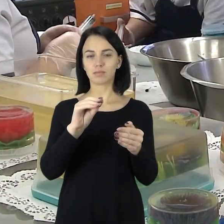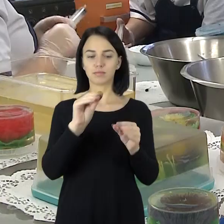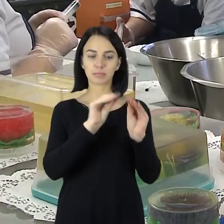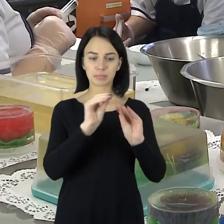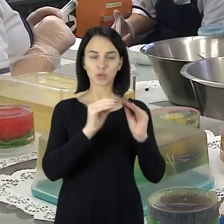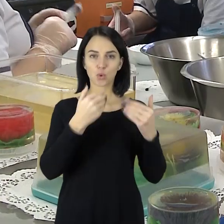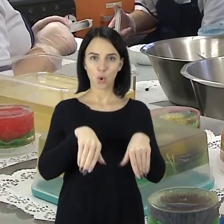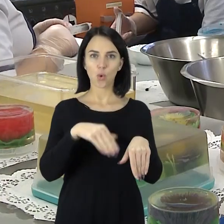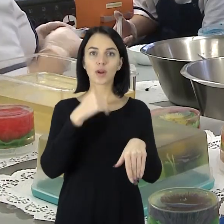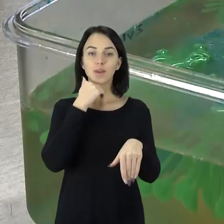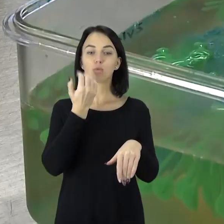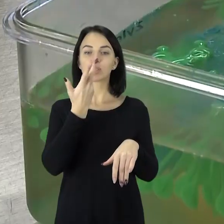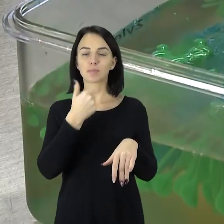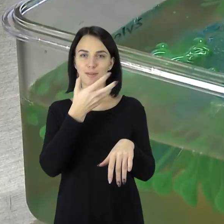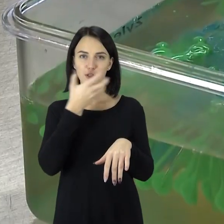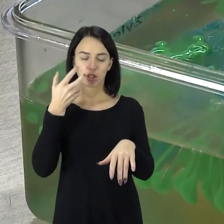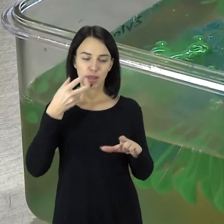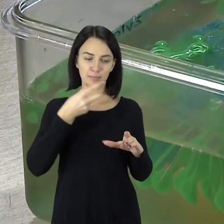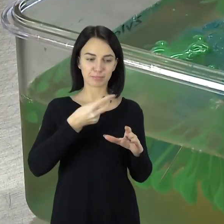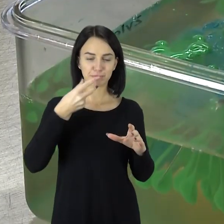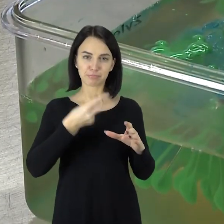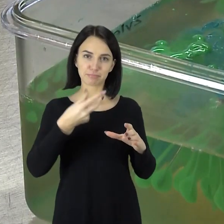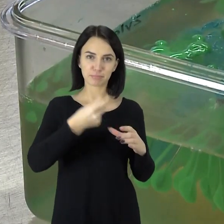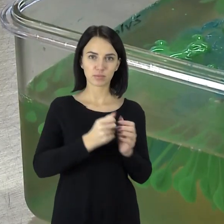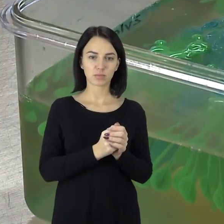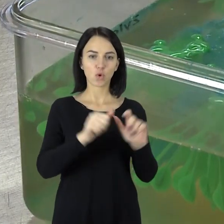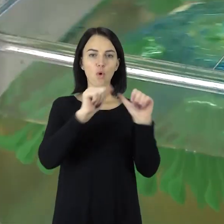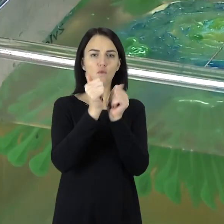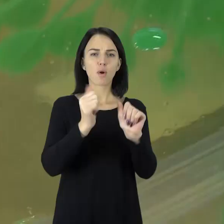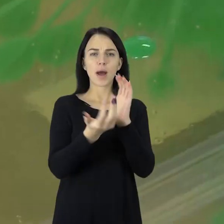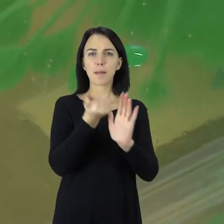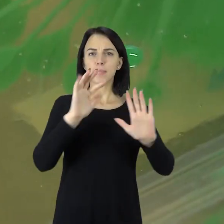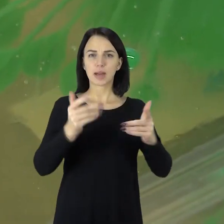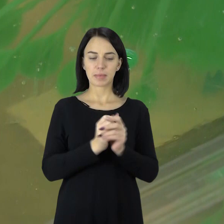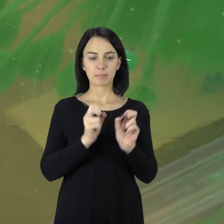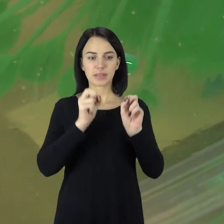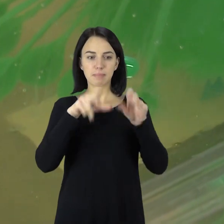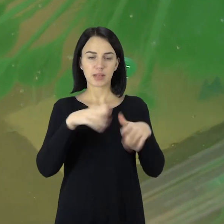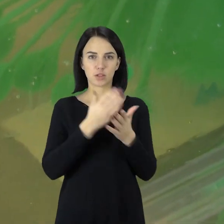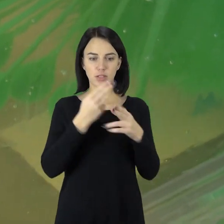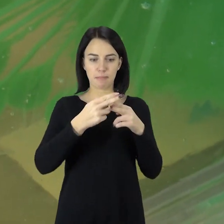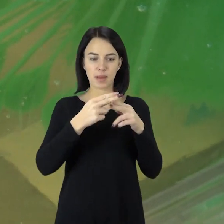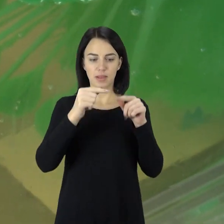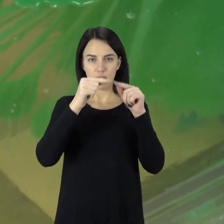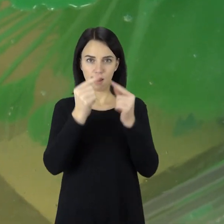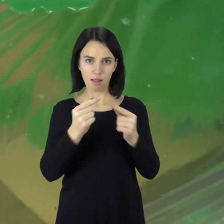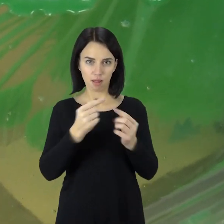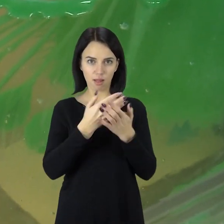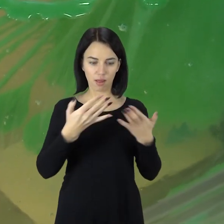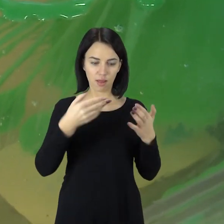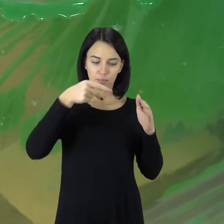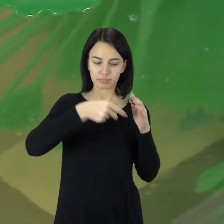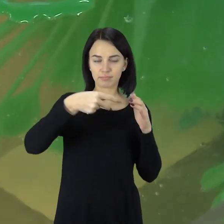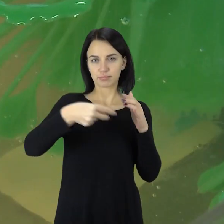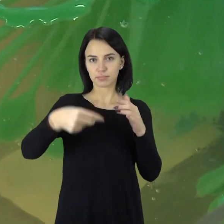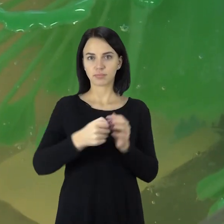švirkšto pagalbą purškiami šilti maistiniai dažai. O įvairesnės formas išgauti padeda specialūs angaliai. Na, o likusi dalis